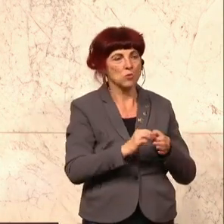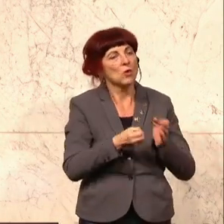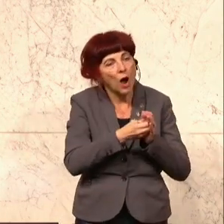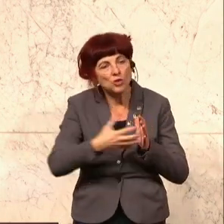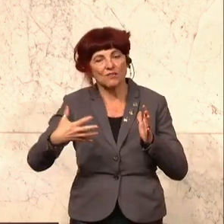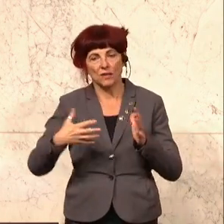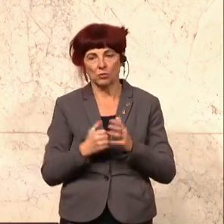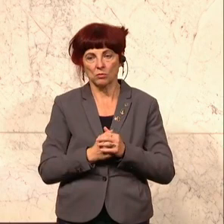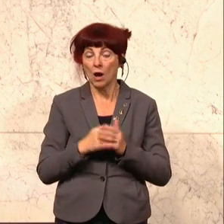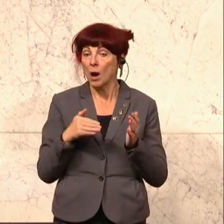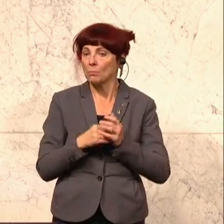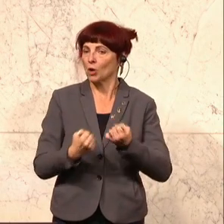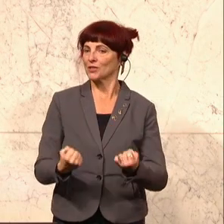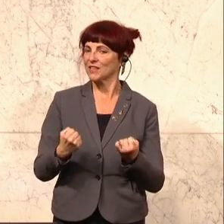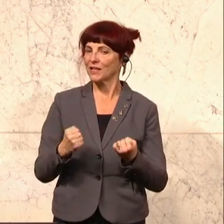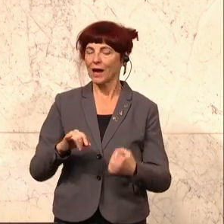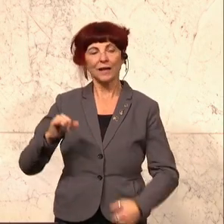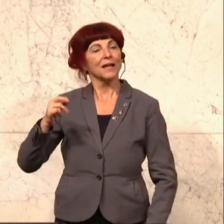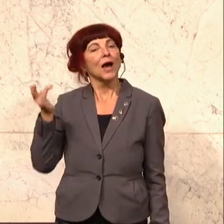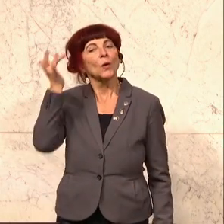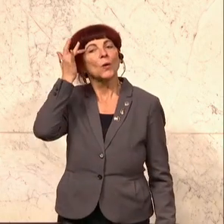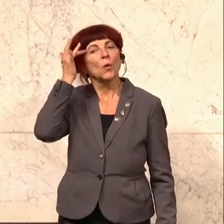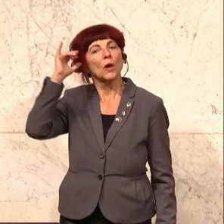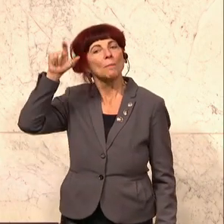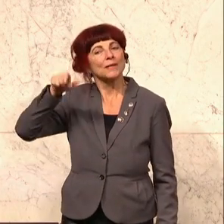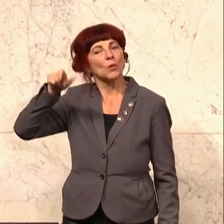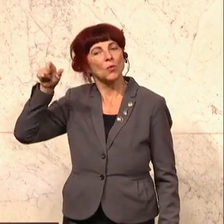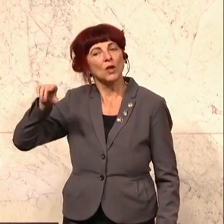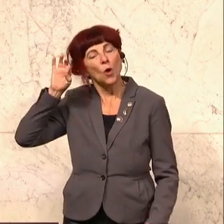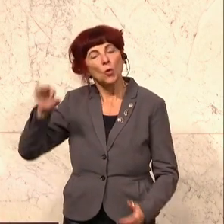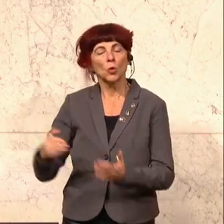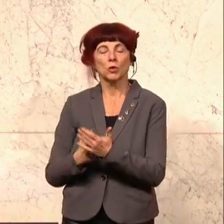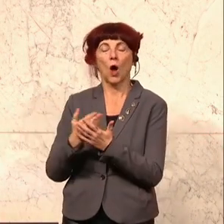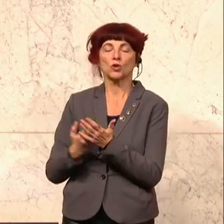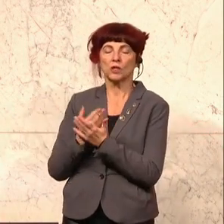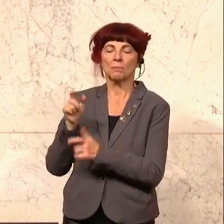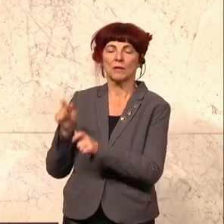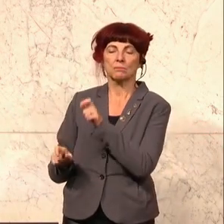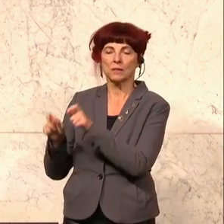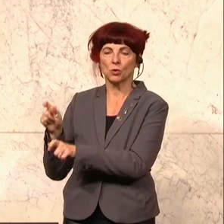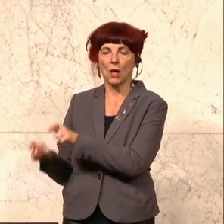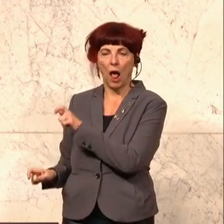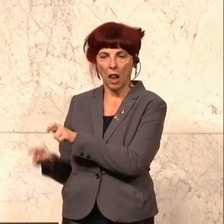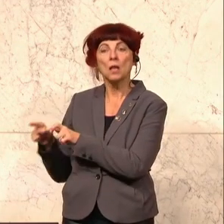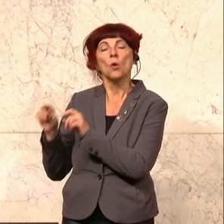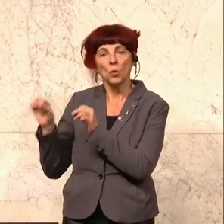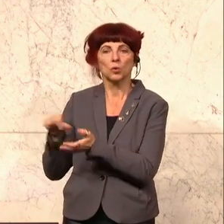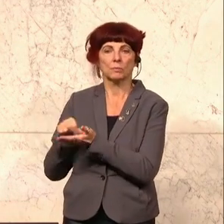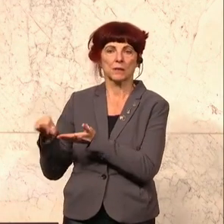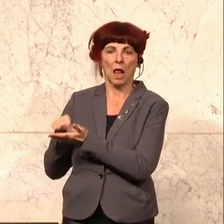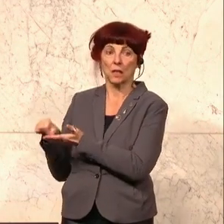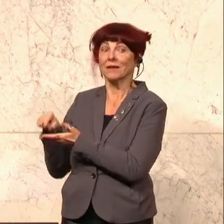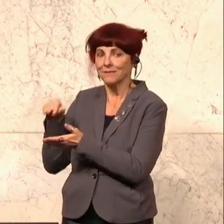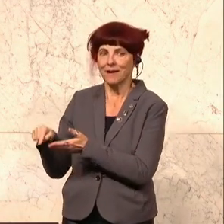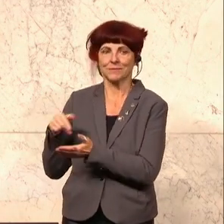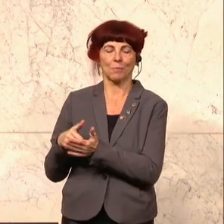Gute Köpfe, gutes, gut ausgebildetes und gut bezahltes Personal. Ich danke fürs